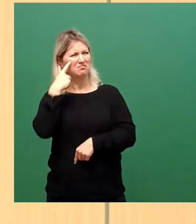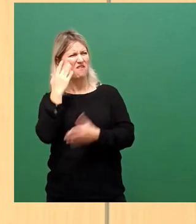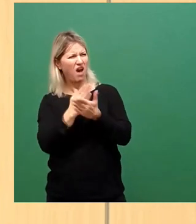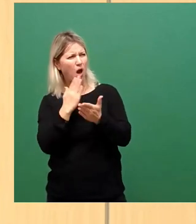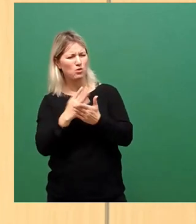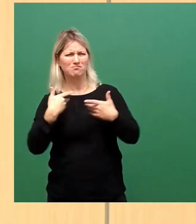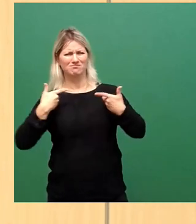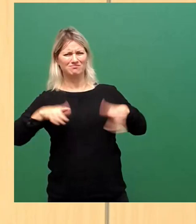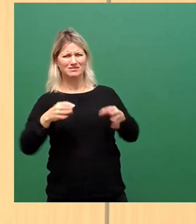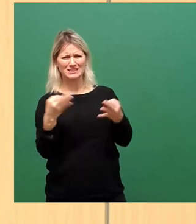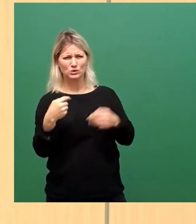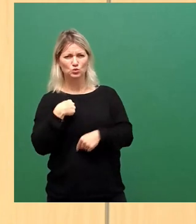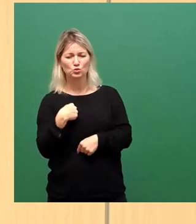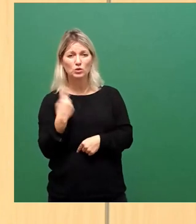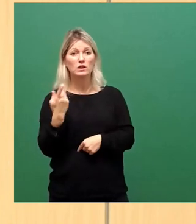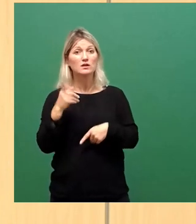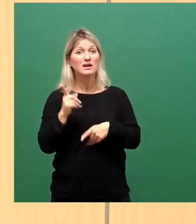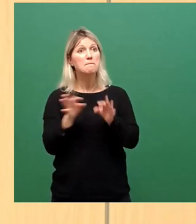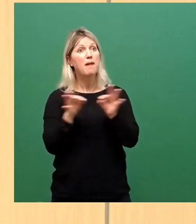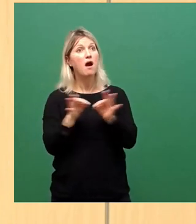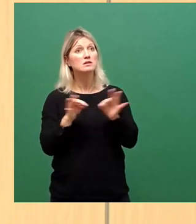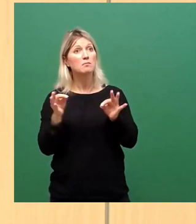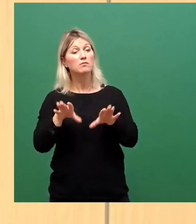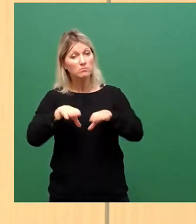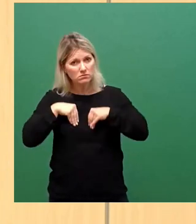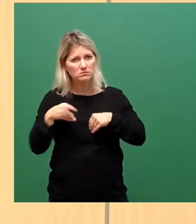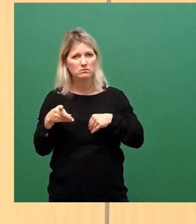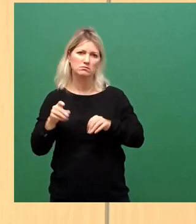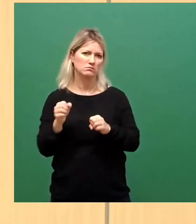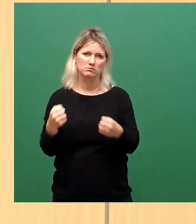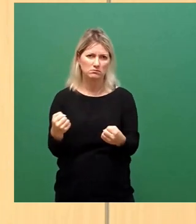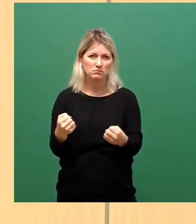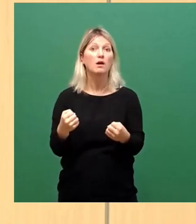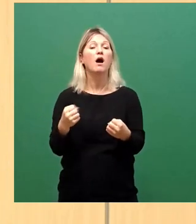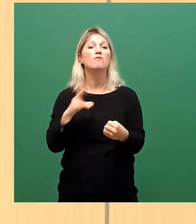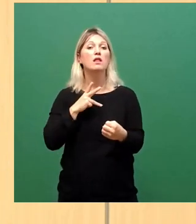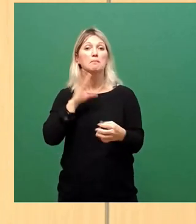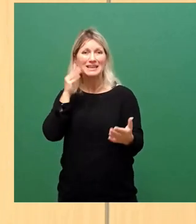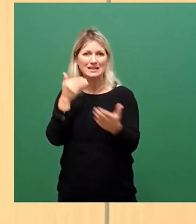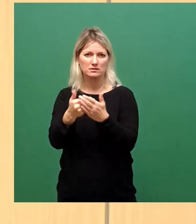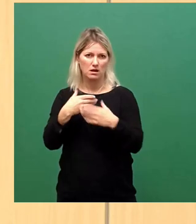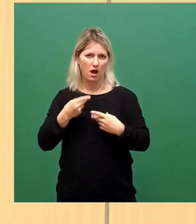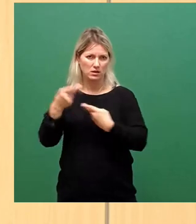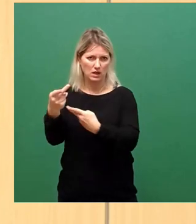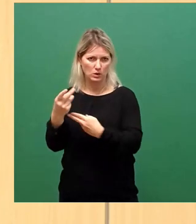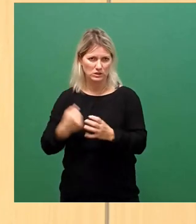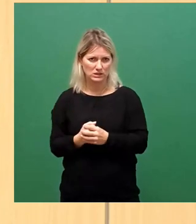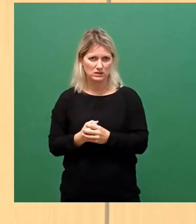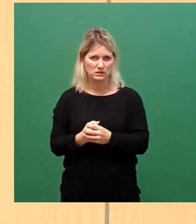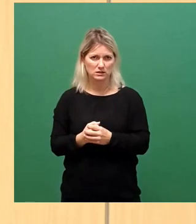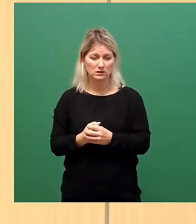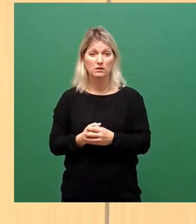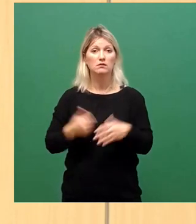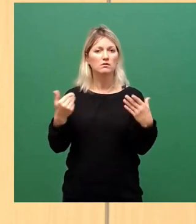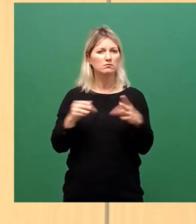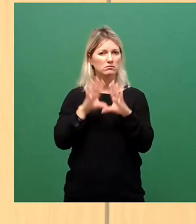Die werden auch die Maßnahmen nicht wirklich akzeptieren. Zumindest so lange, bis sie ins Krankenhaus eingeliefert werden. Und wie damit insgesamt umzugehen